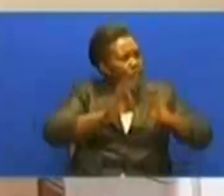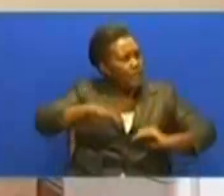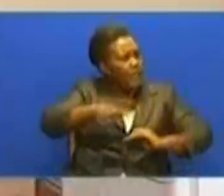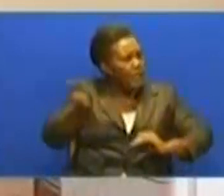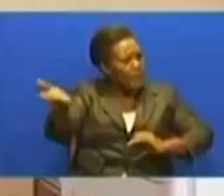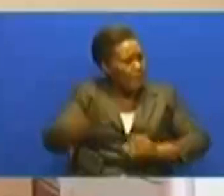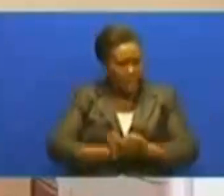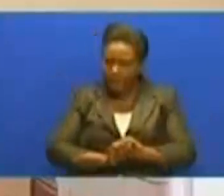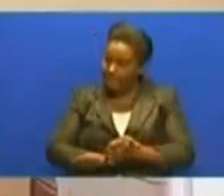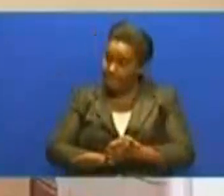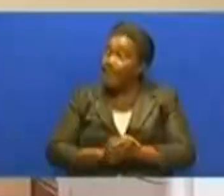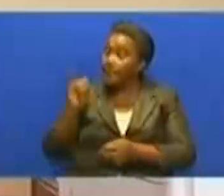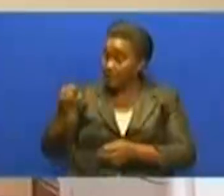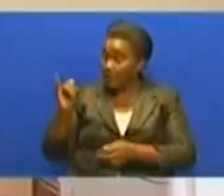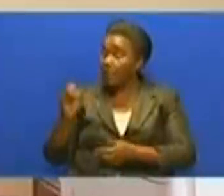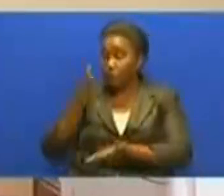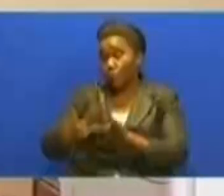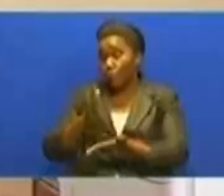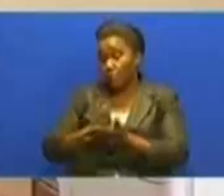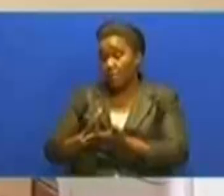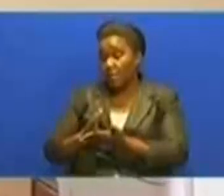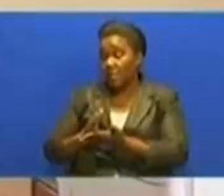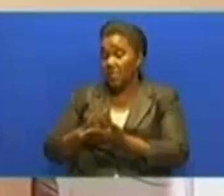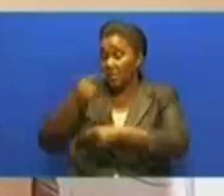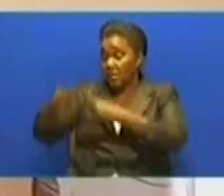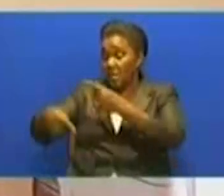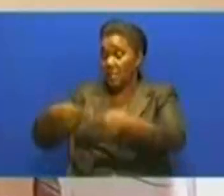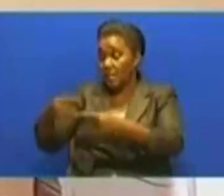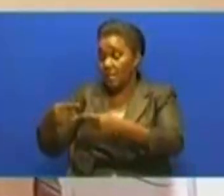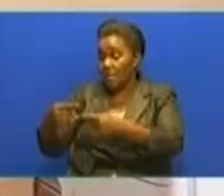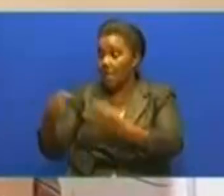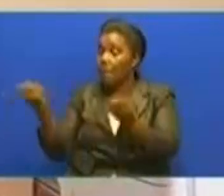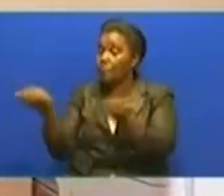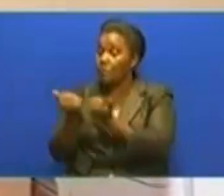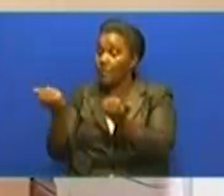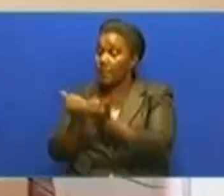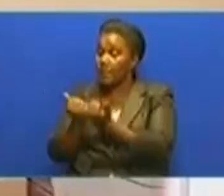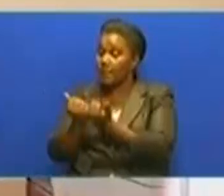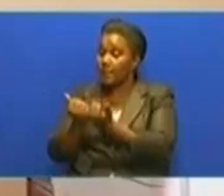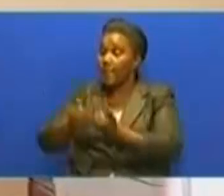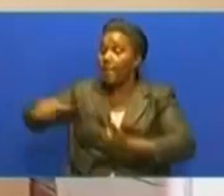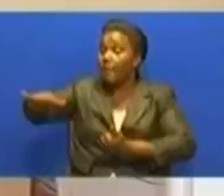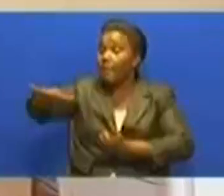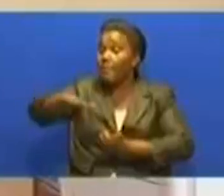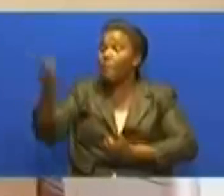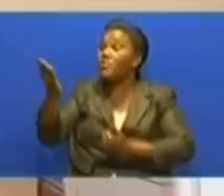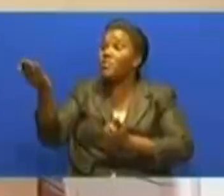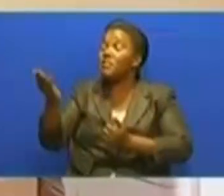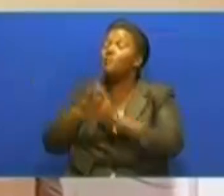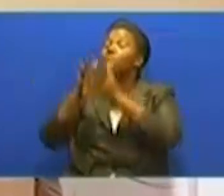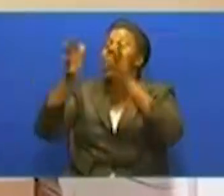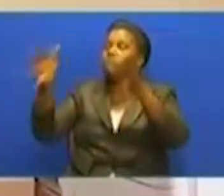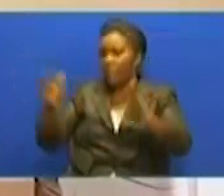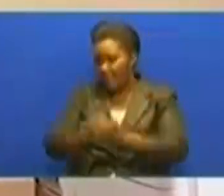square? Kwa hiyo jiju limetengereza, linaendelea na kutengereza bustani nyingine kubwa